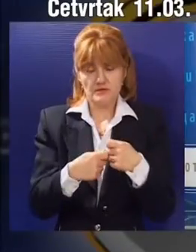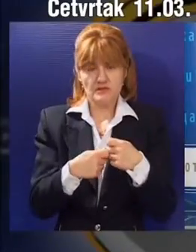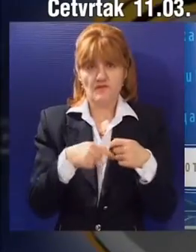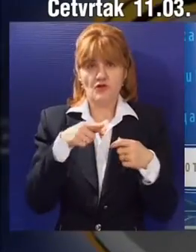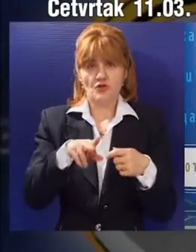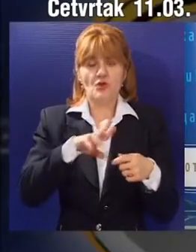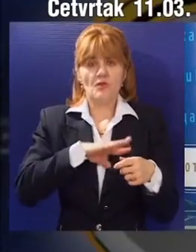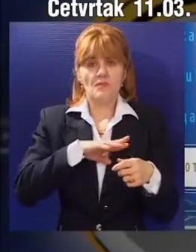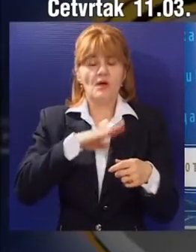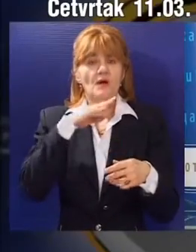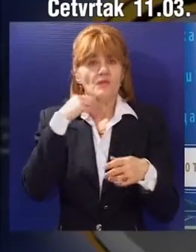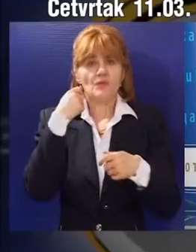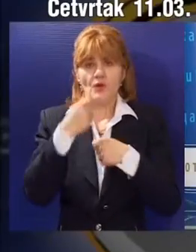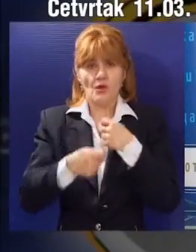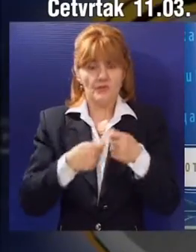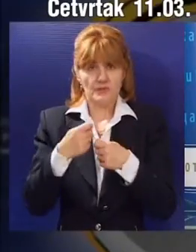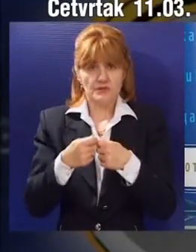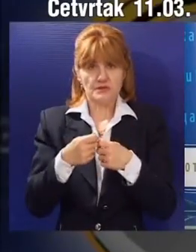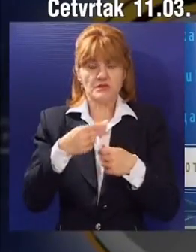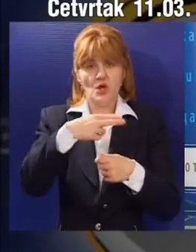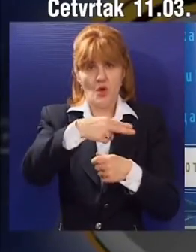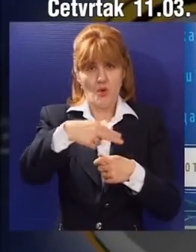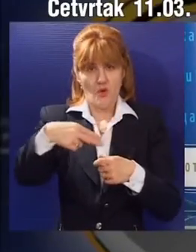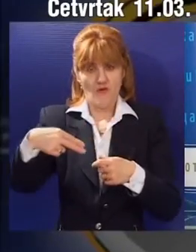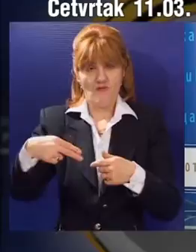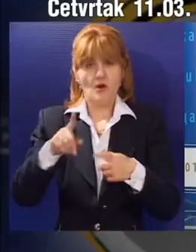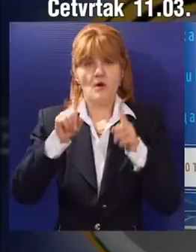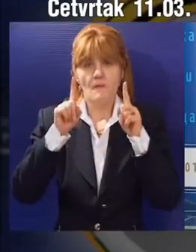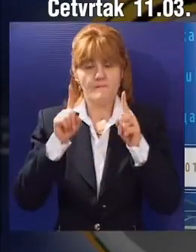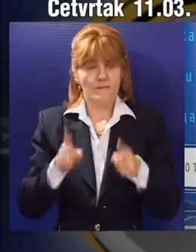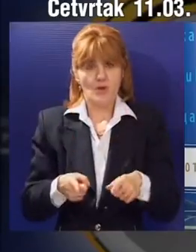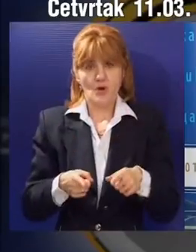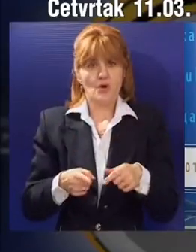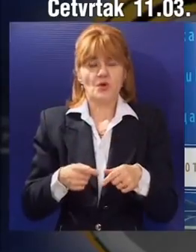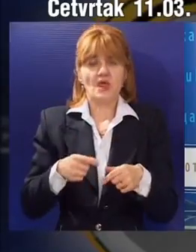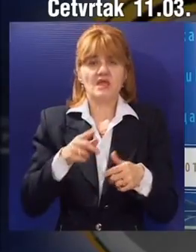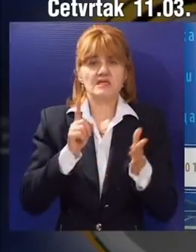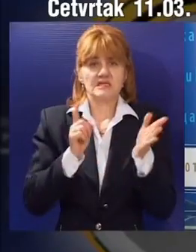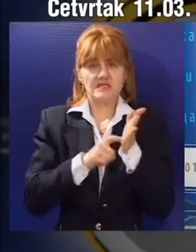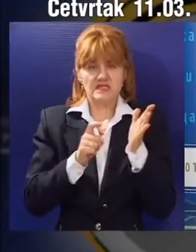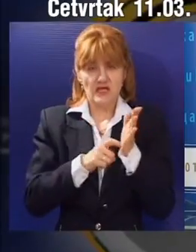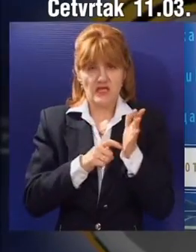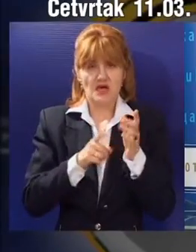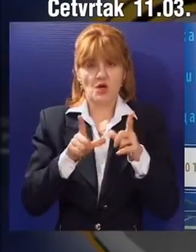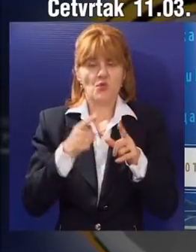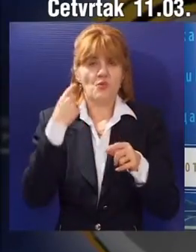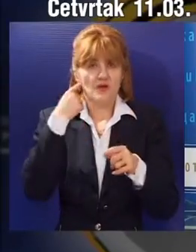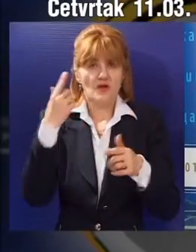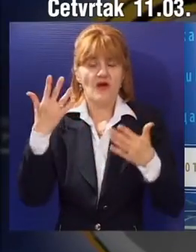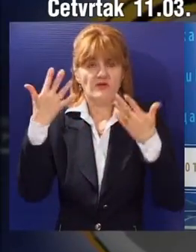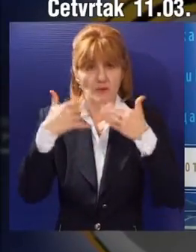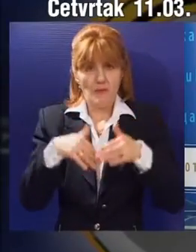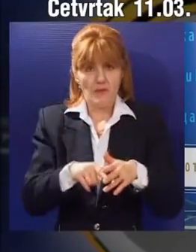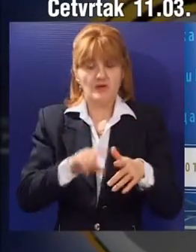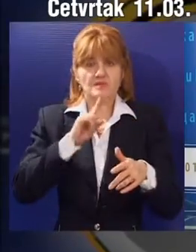kolektivni ugovori kod poslodavaca, koji su tripartitni i moramo ih potpisati i sindikat u javnim javnom komunalnim